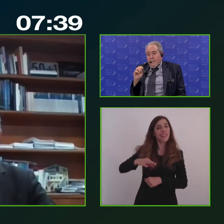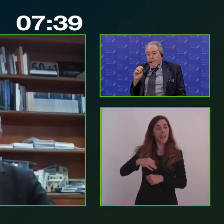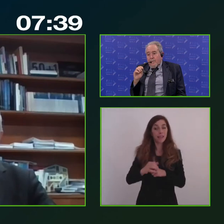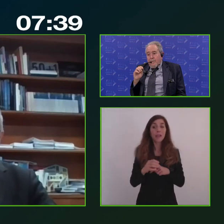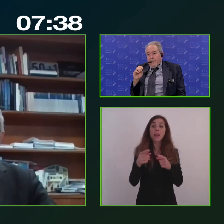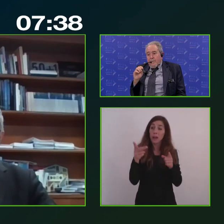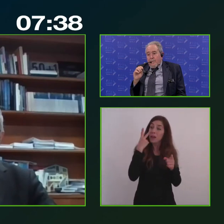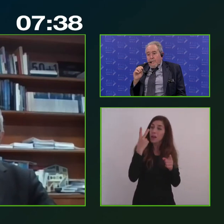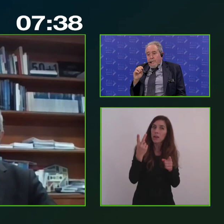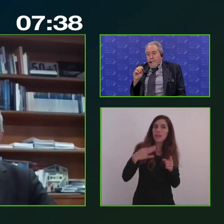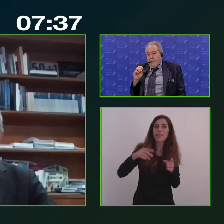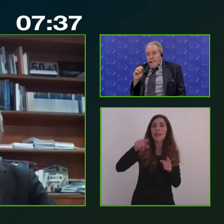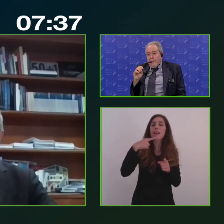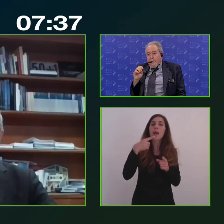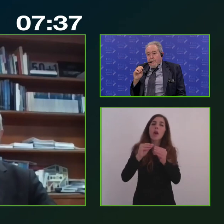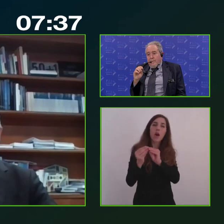coinvolti.